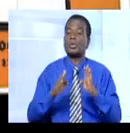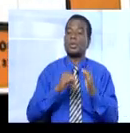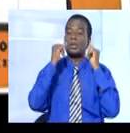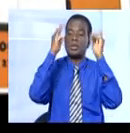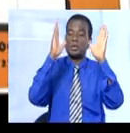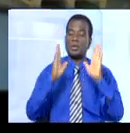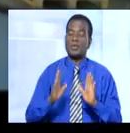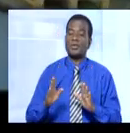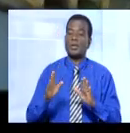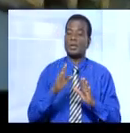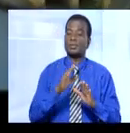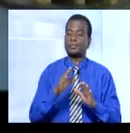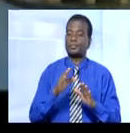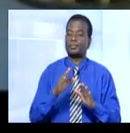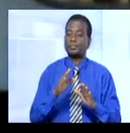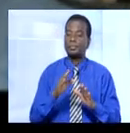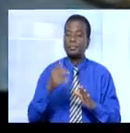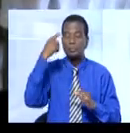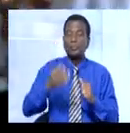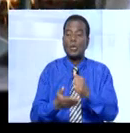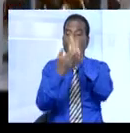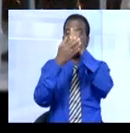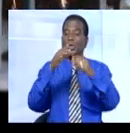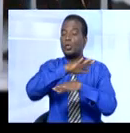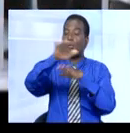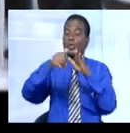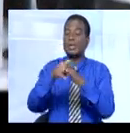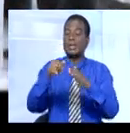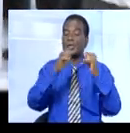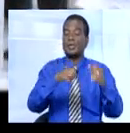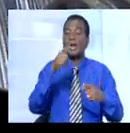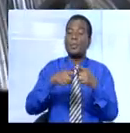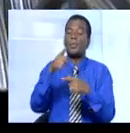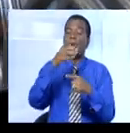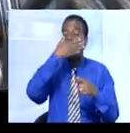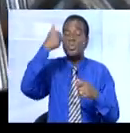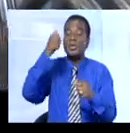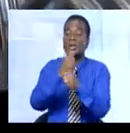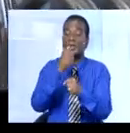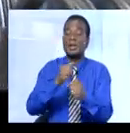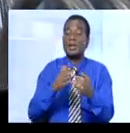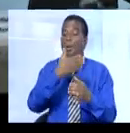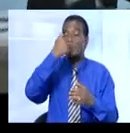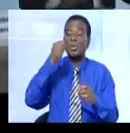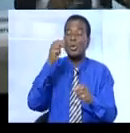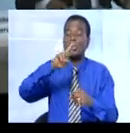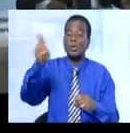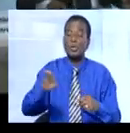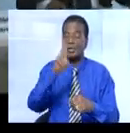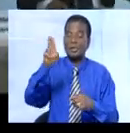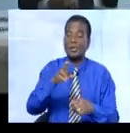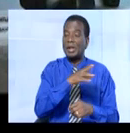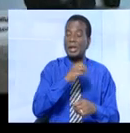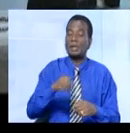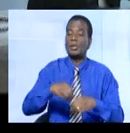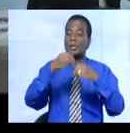et Sociale, SIRES. Pour aider ces structures à être compétitives et mieux utiliser les ressources de production, le SIRES